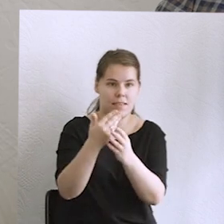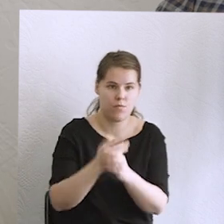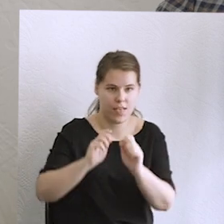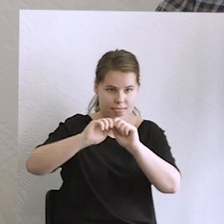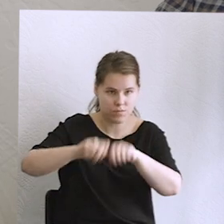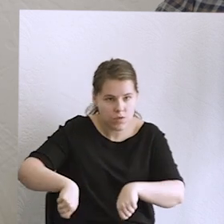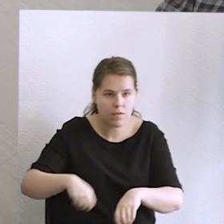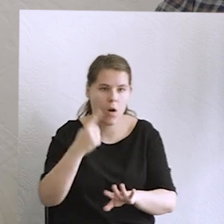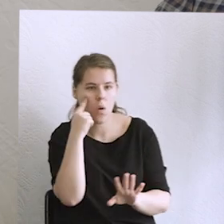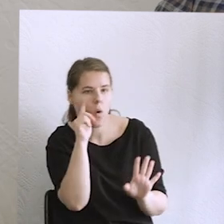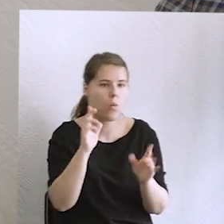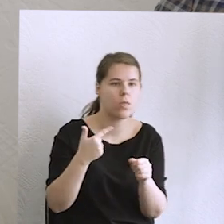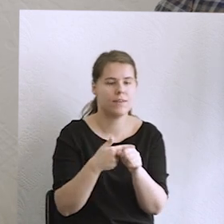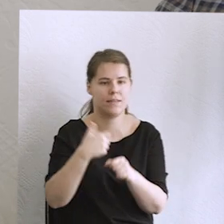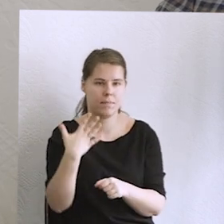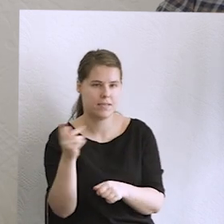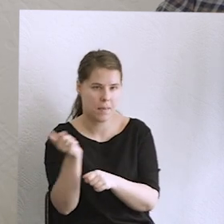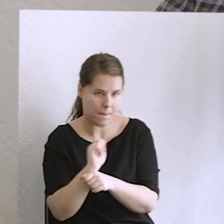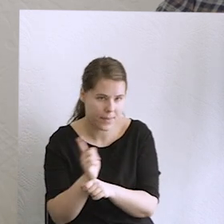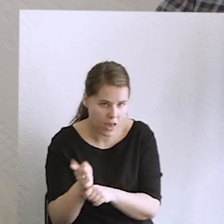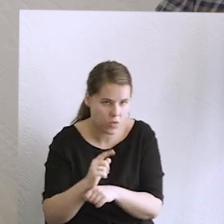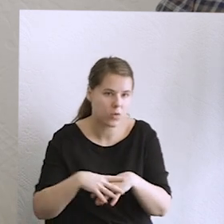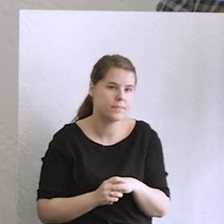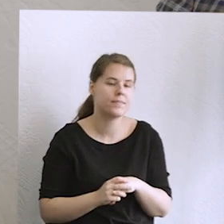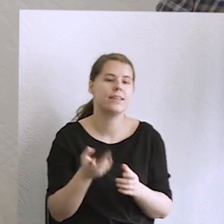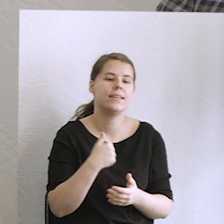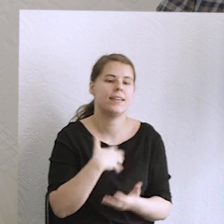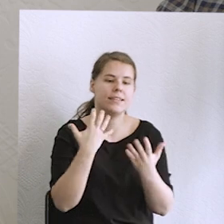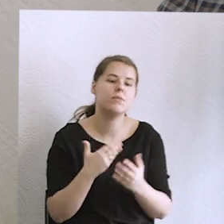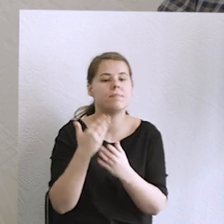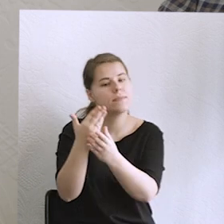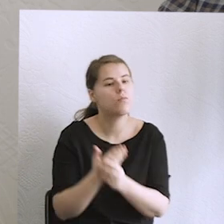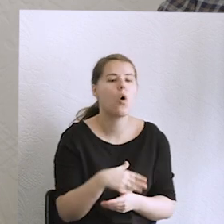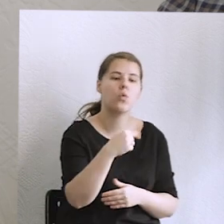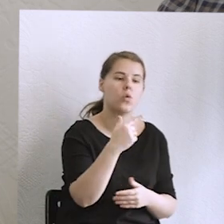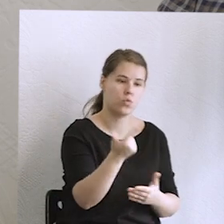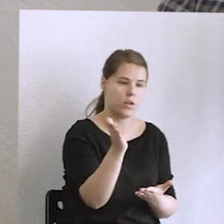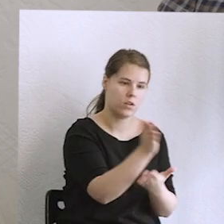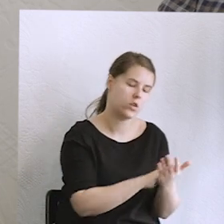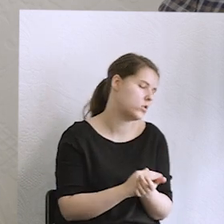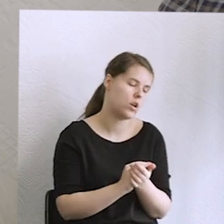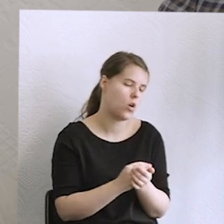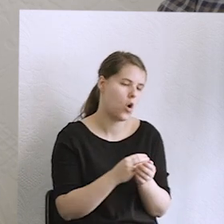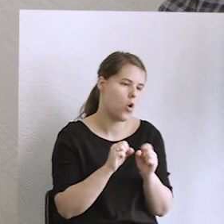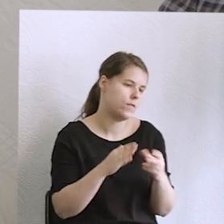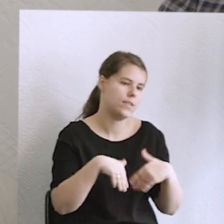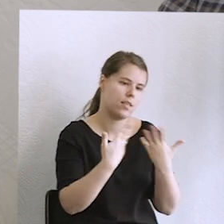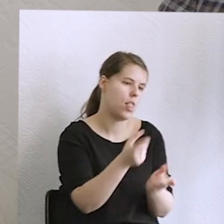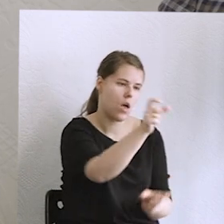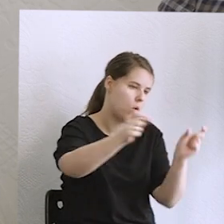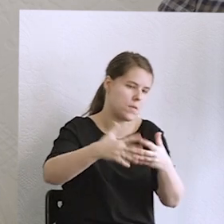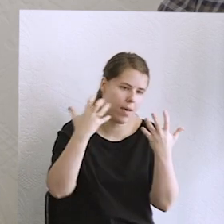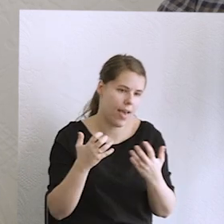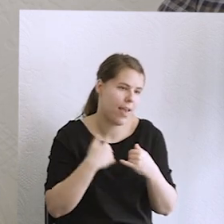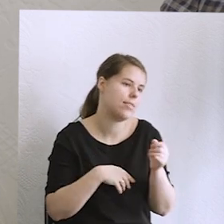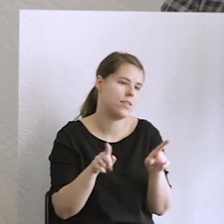mniej więcej 25 minut, zaprosić do drugiej części, to osoby oczywiście, które chcą i mają czas z nami zostać,